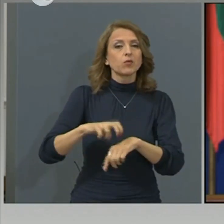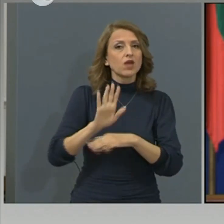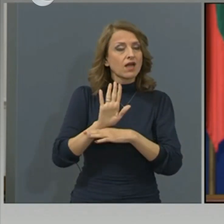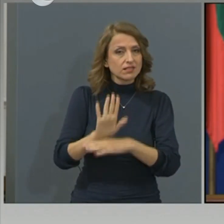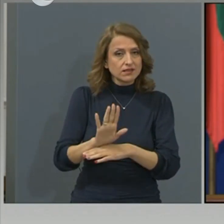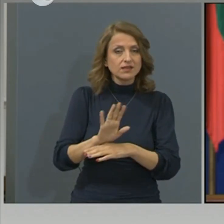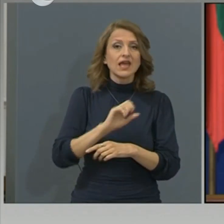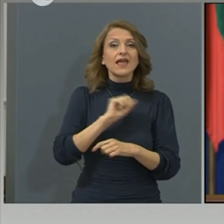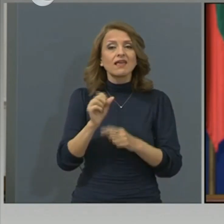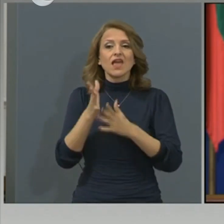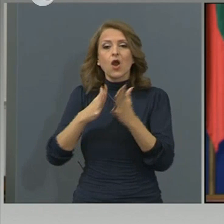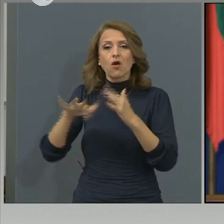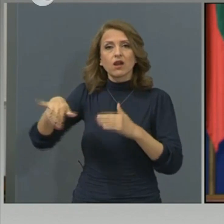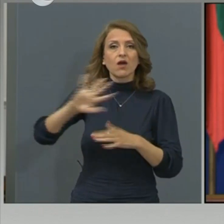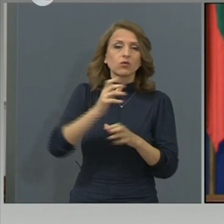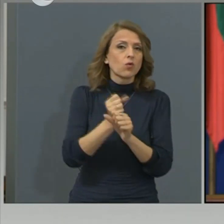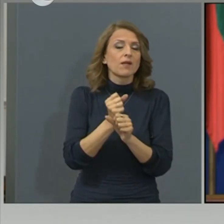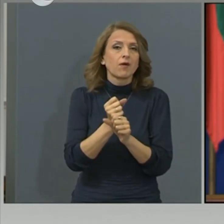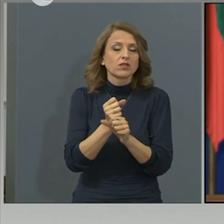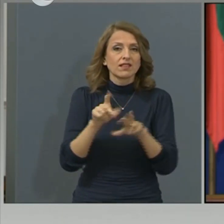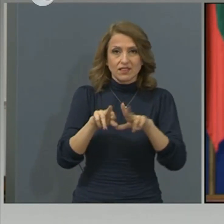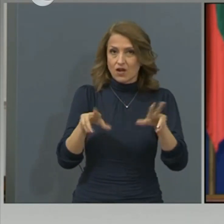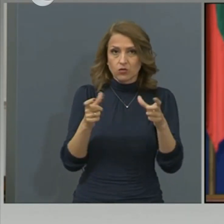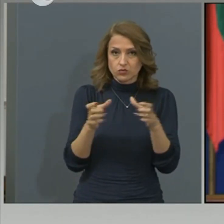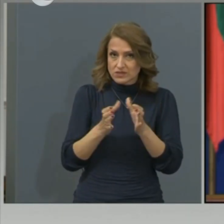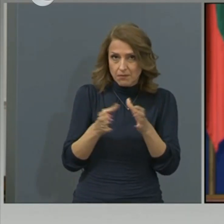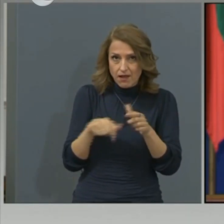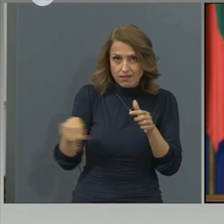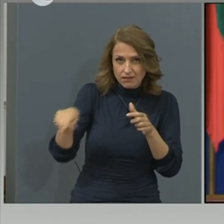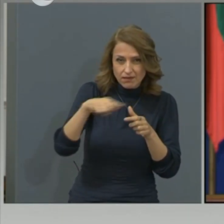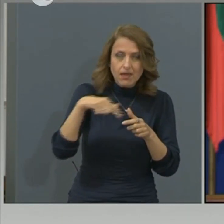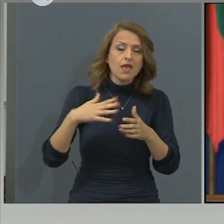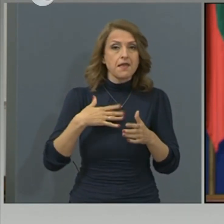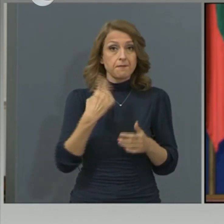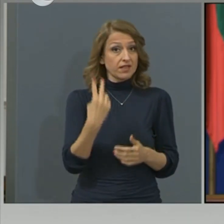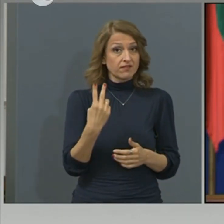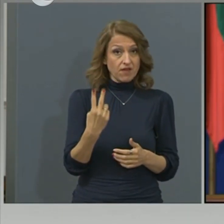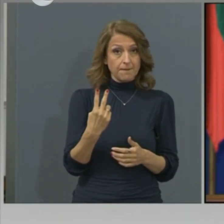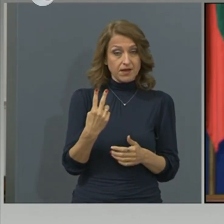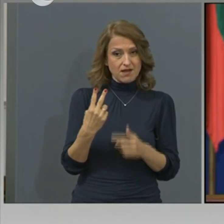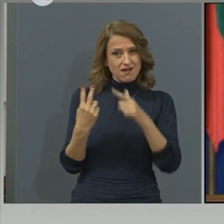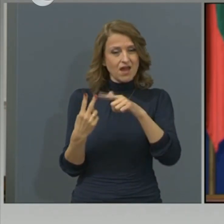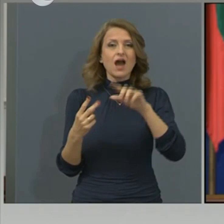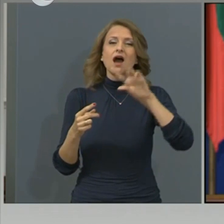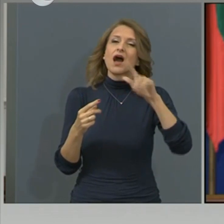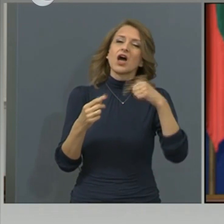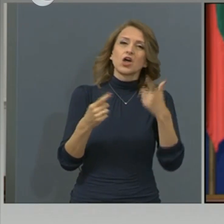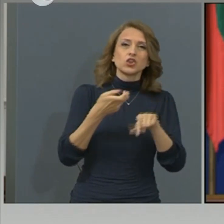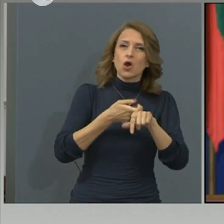персонал има двама установени. Освен доктор Адемов.